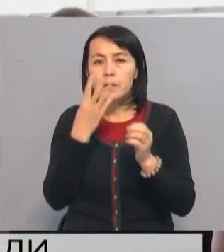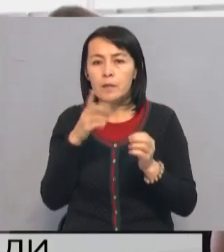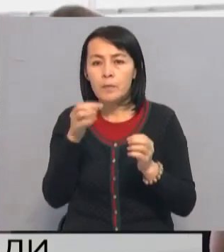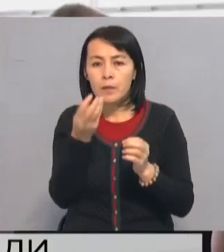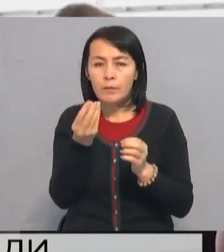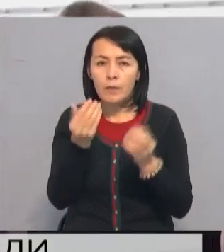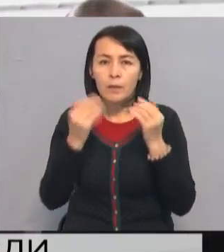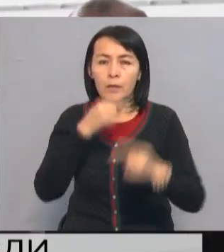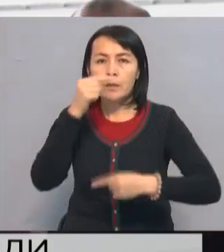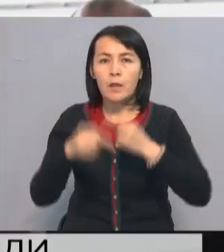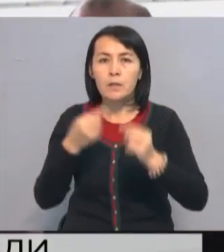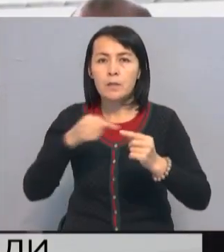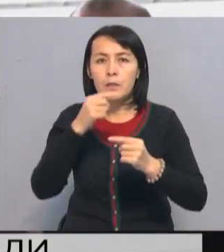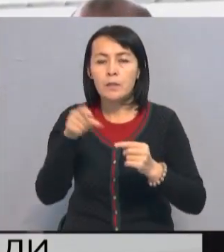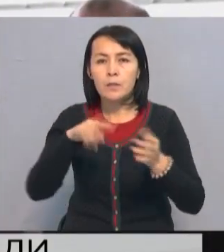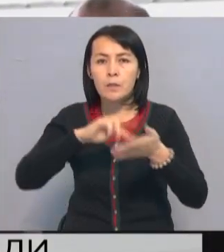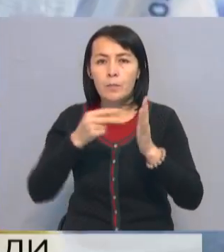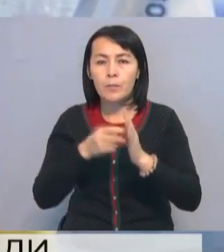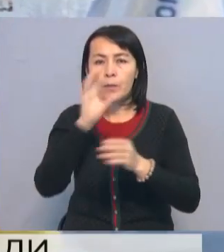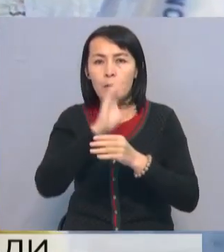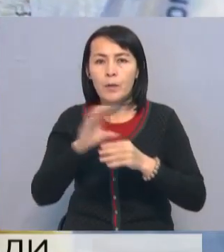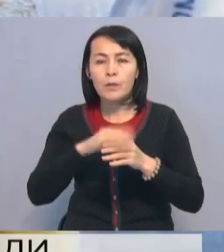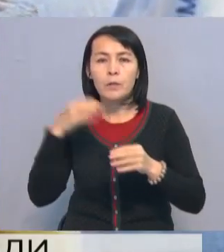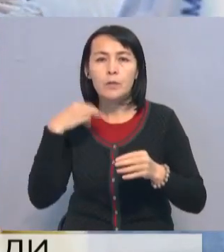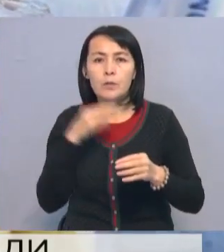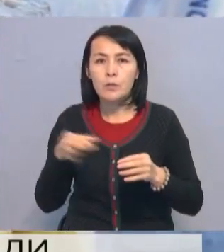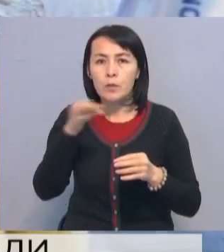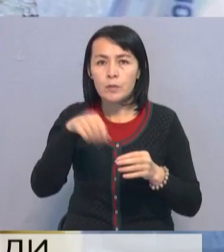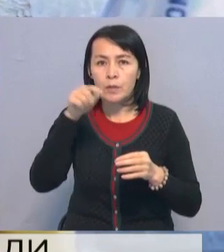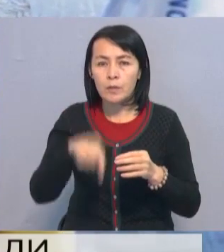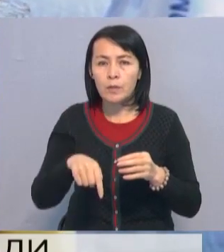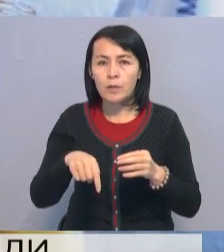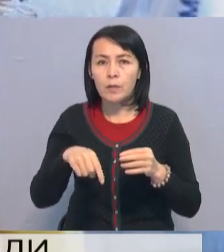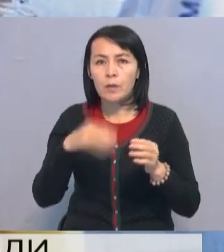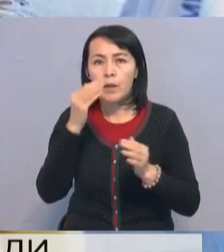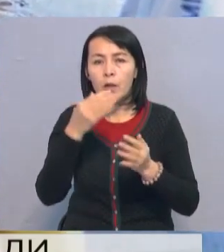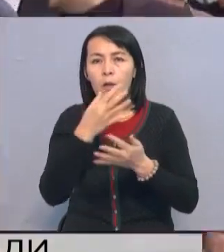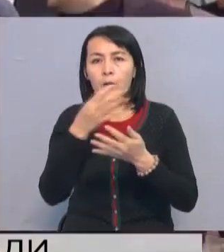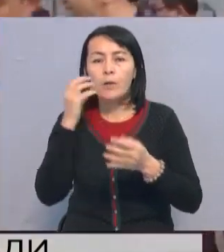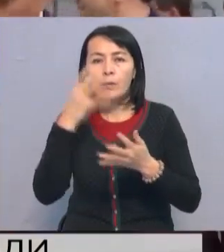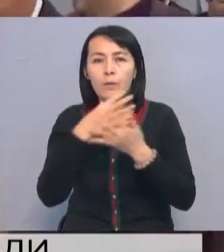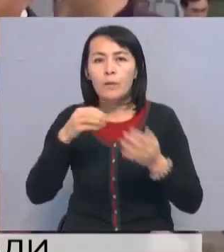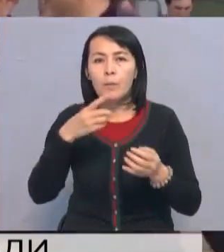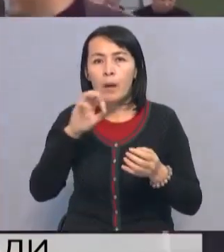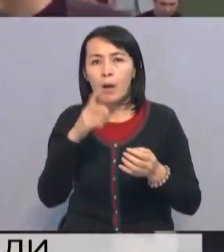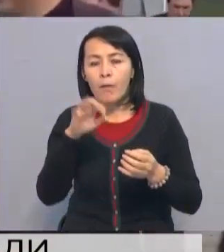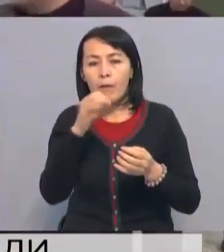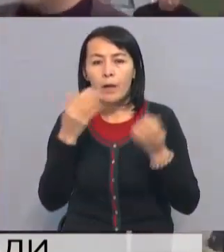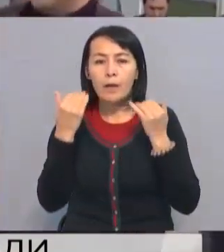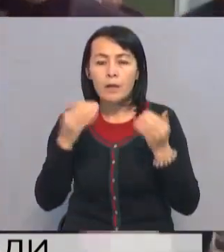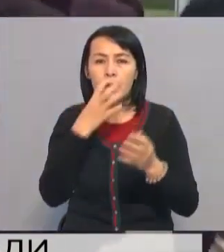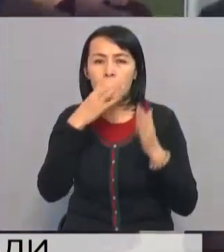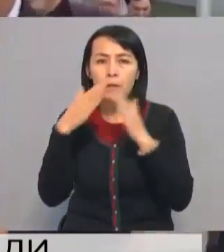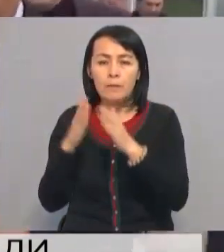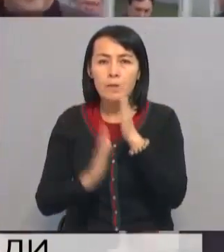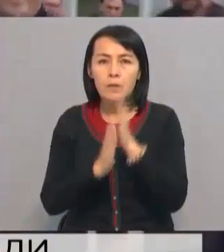миллиарда тенге. В дальнейшем предприниматели планируют производить в Туркестанской области такие экзотические фрукты, как манго и авокадо. В Теплице